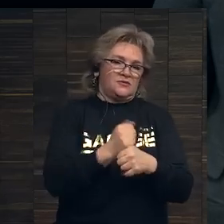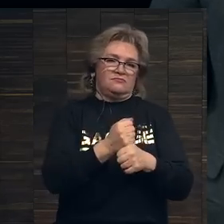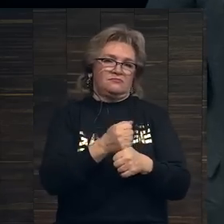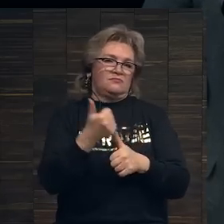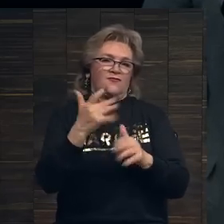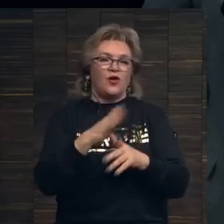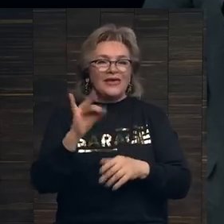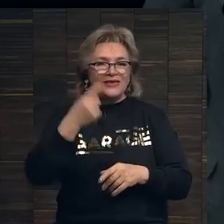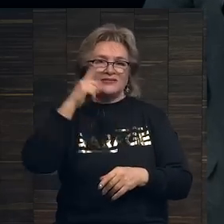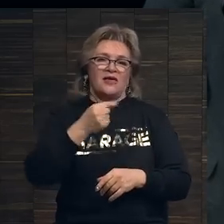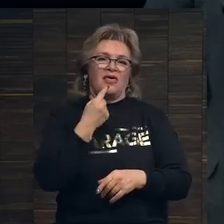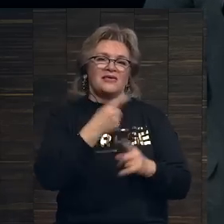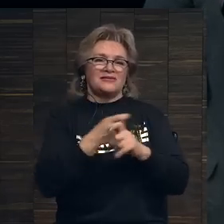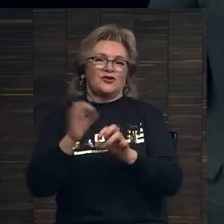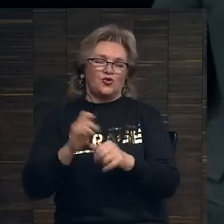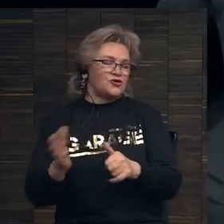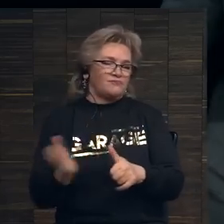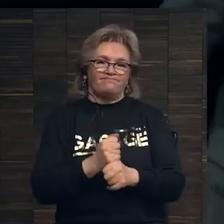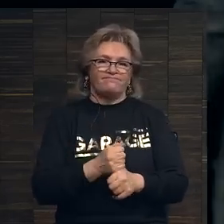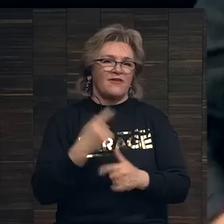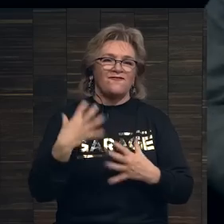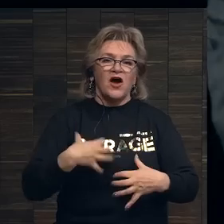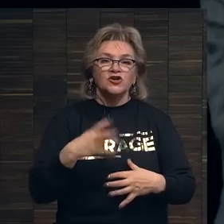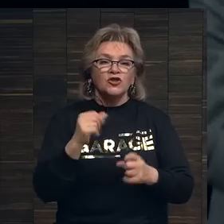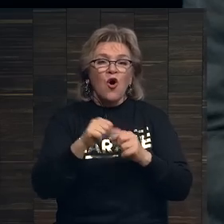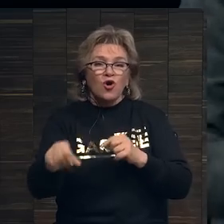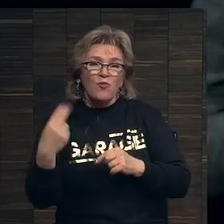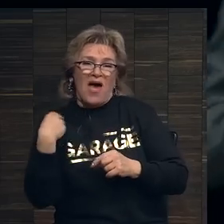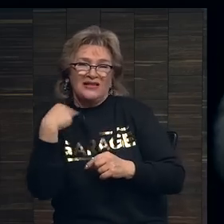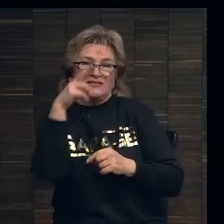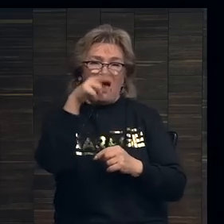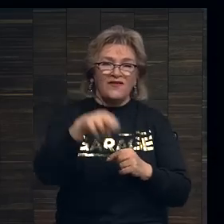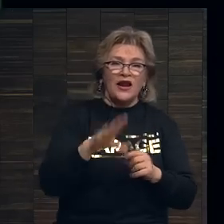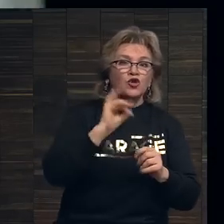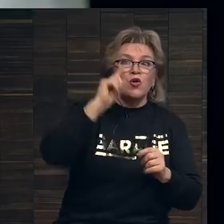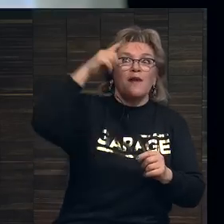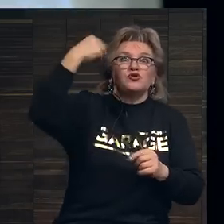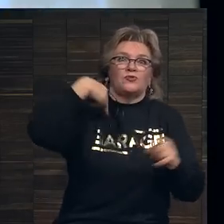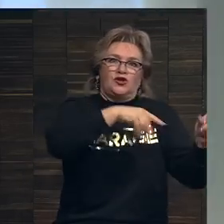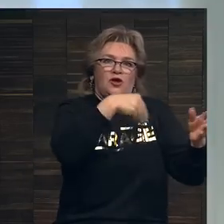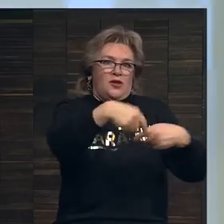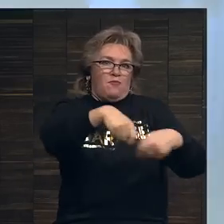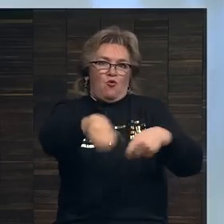знание языка тоже важно, кроме английских акварелей, потому что их покупают только безумные англичане.